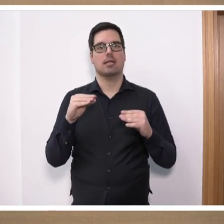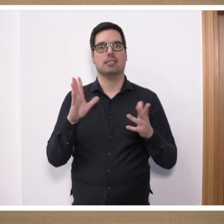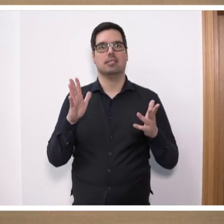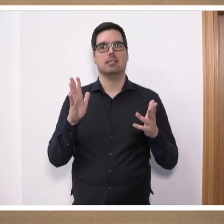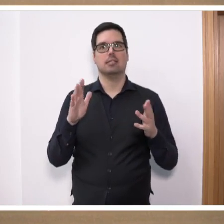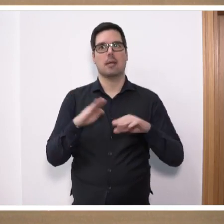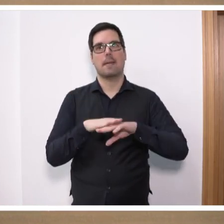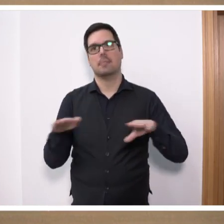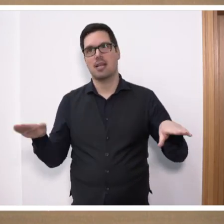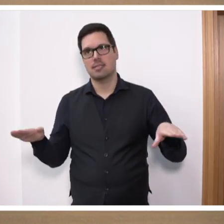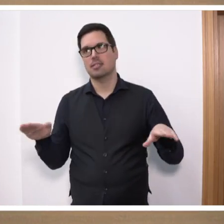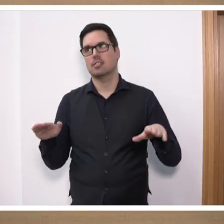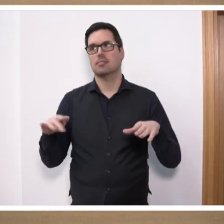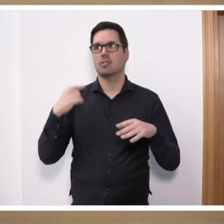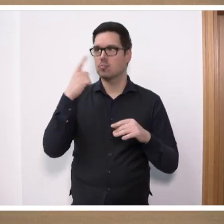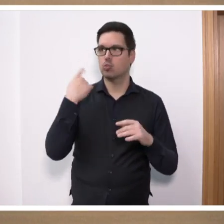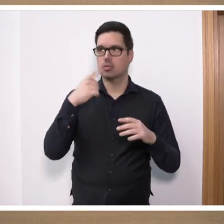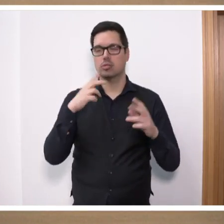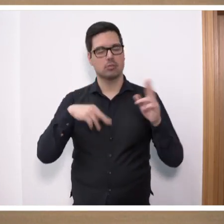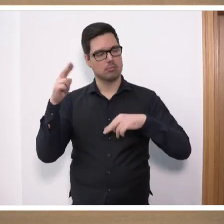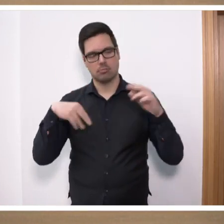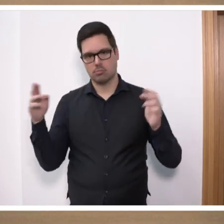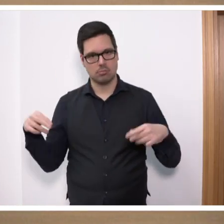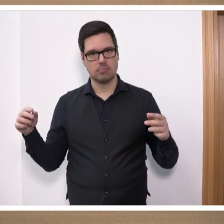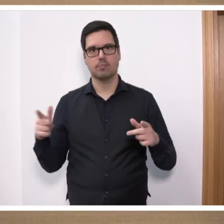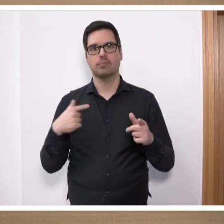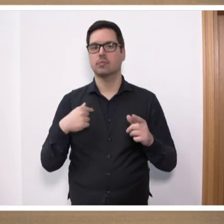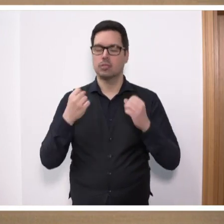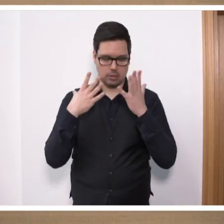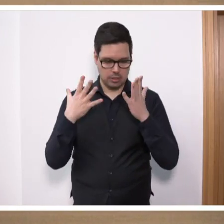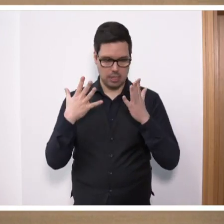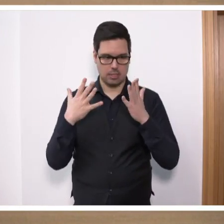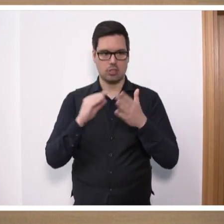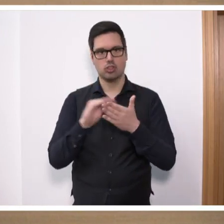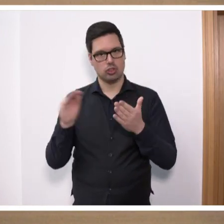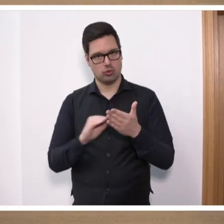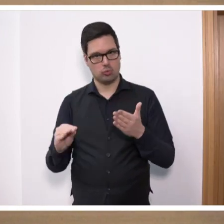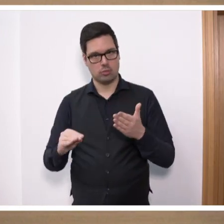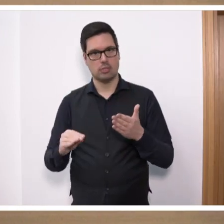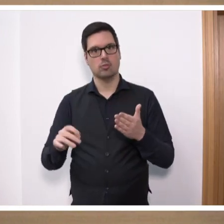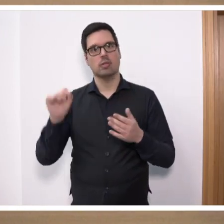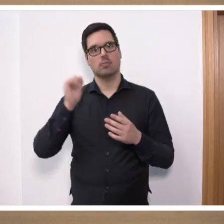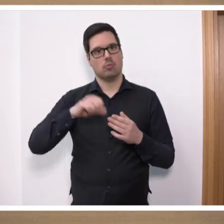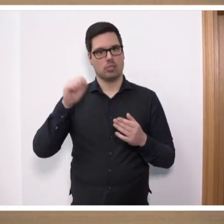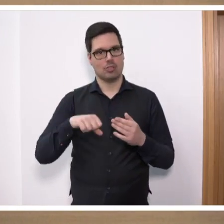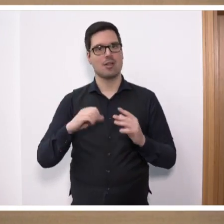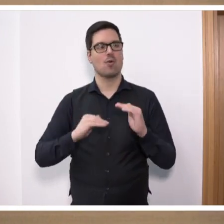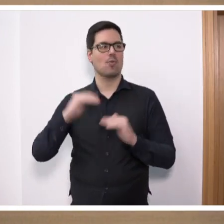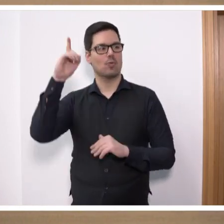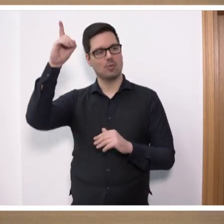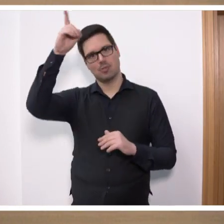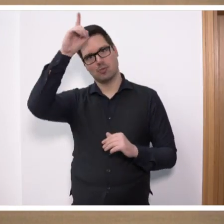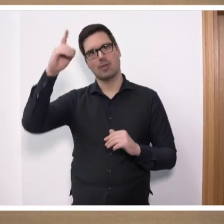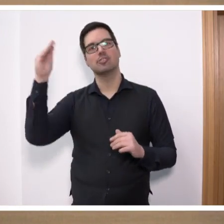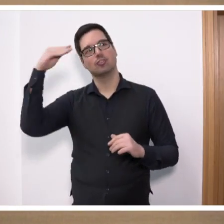Basis da mit Mundart kommen und so weiter. Ich habe ihnen klar gemacht, dass die Schule ihre einzige Möglichkeit ist, Hochdeutsch zu lernen